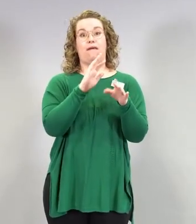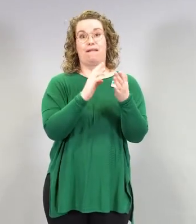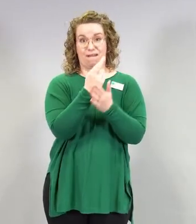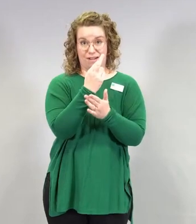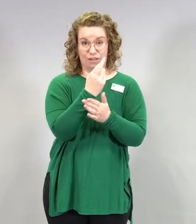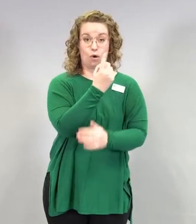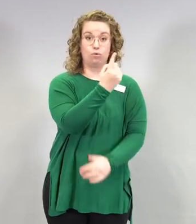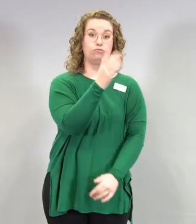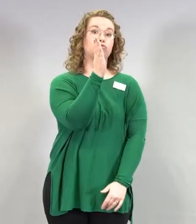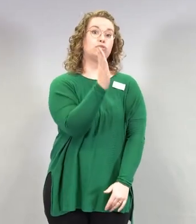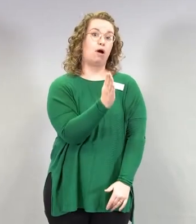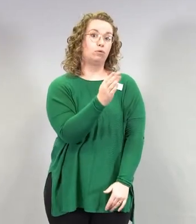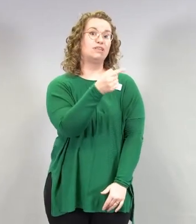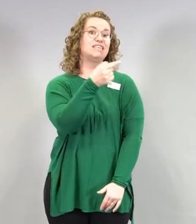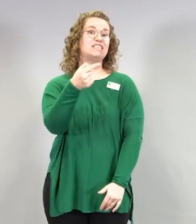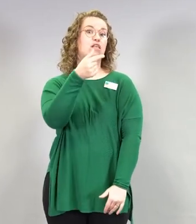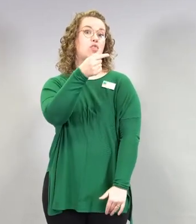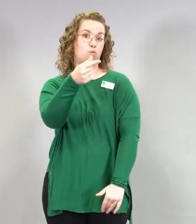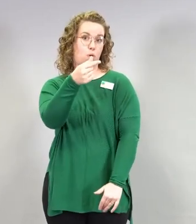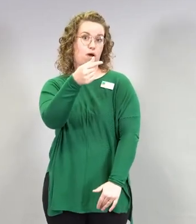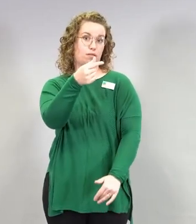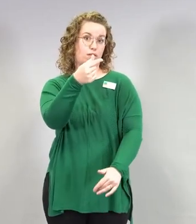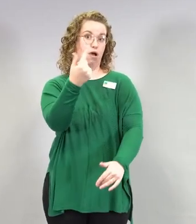rokotettua.